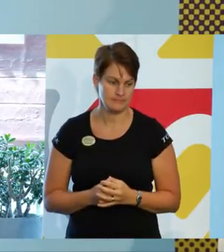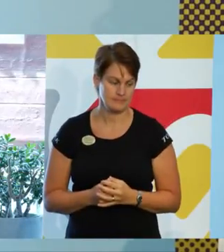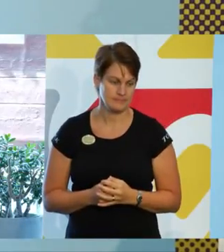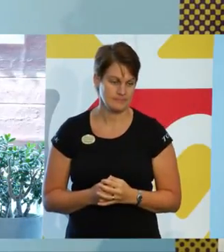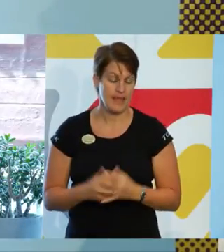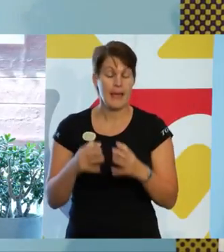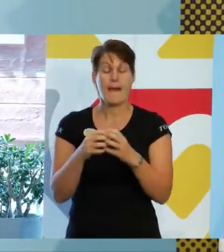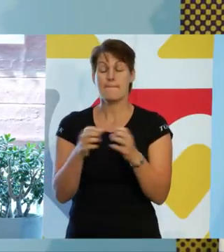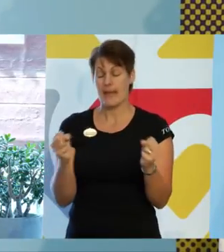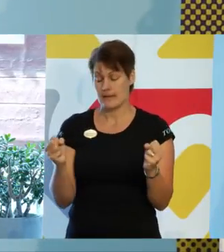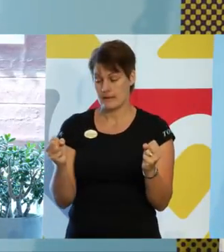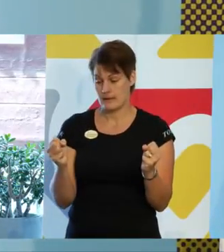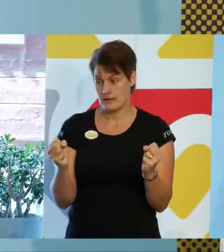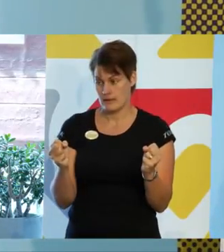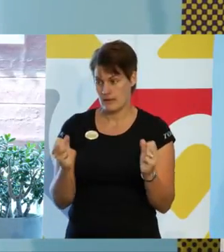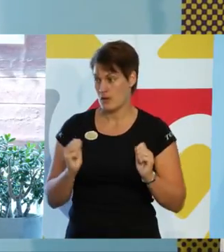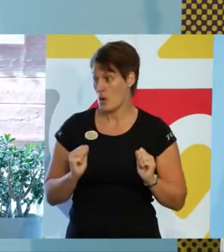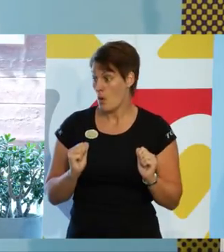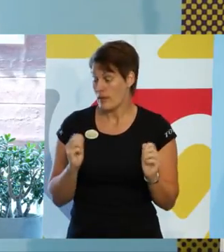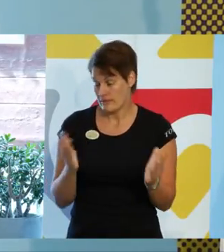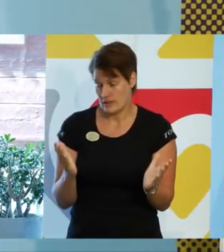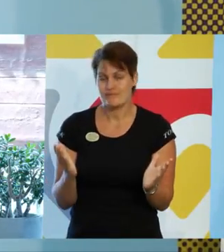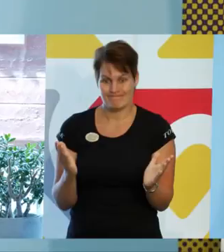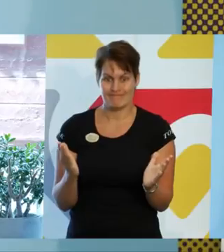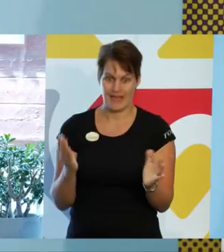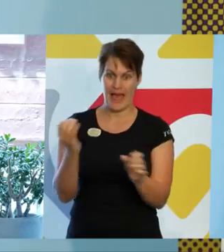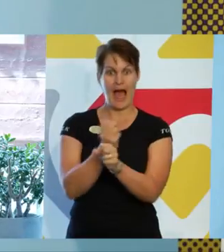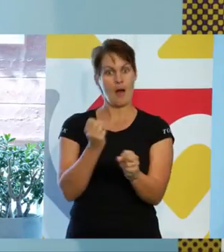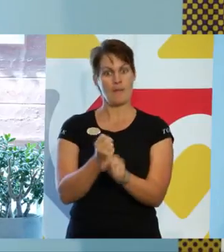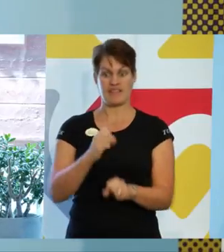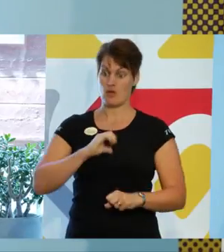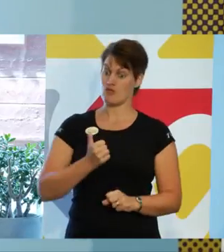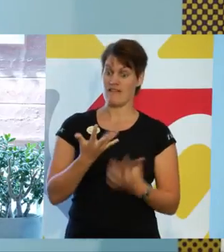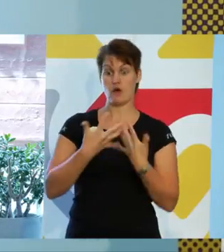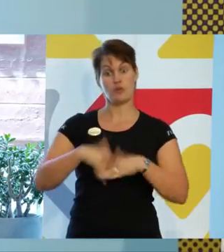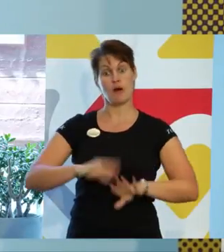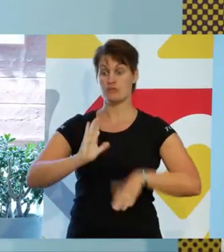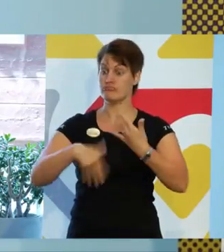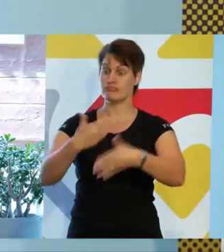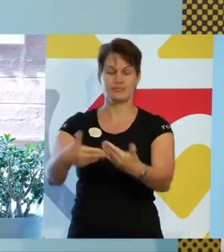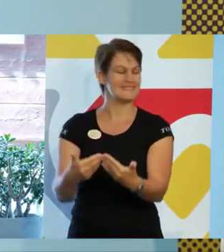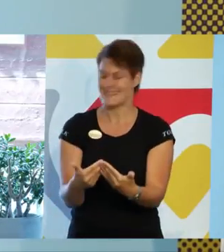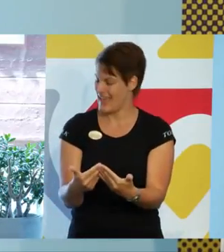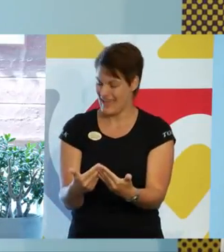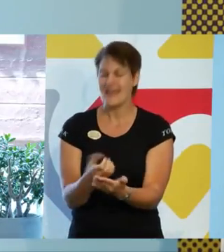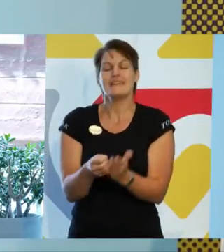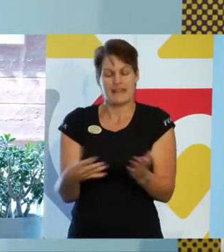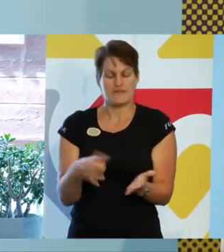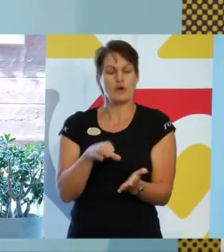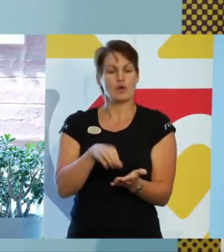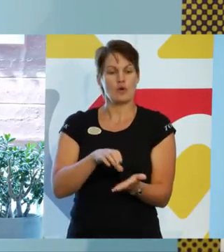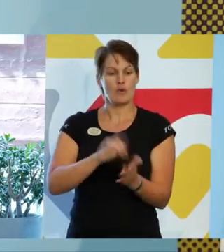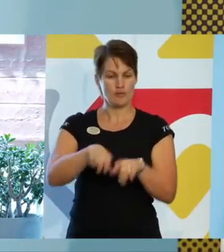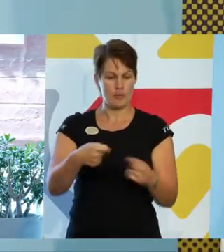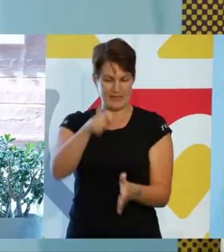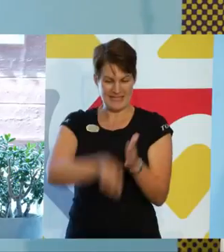Men naturligtvis är det så att det här är inget arbete som drivs av sig själv. därför har kommunförbundet Skåne sedan